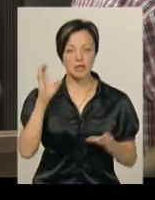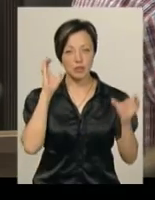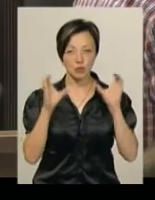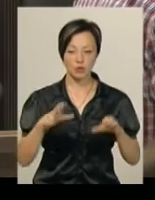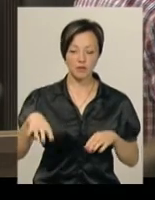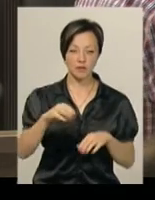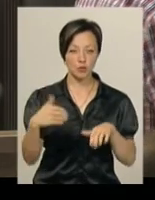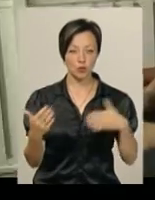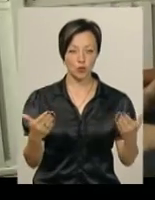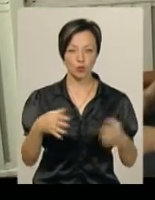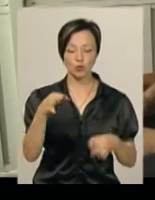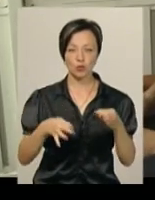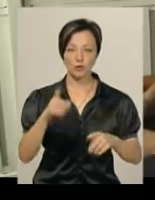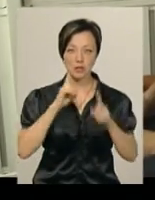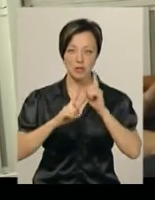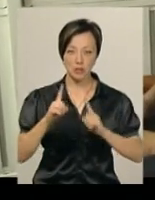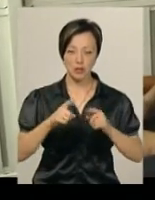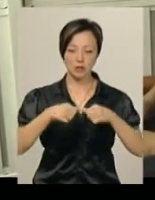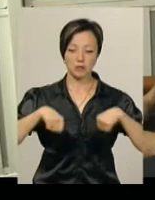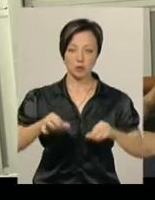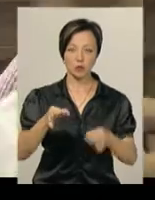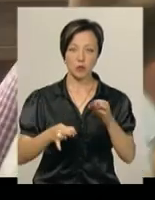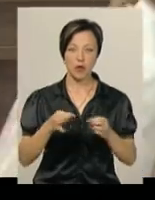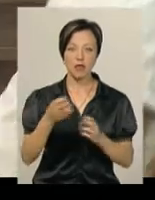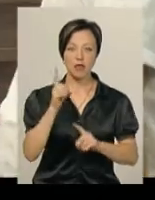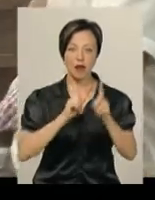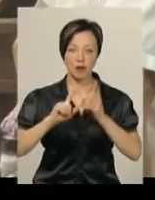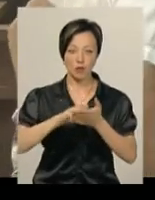сторони судового засідання, колегія суддів йде до нарадчої кімнати.